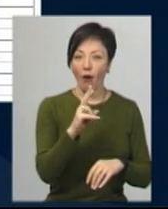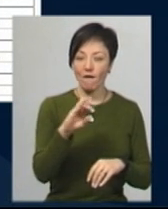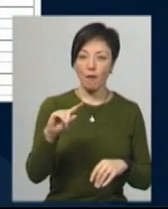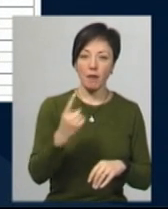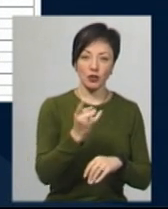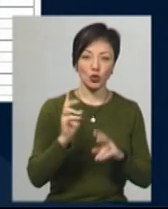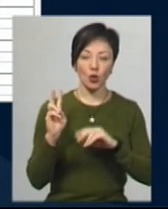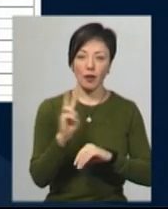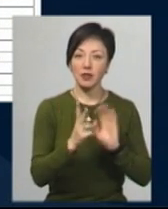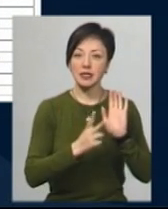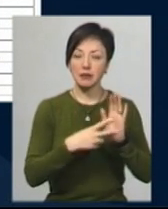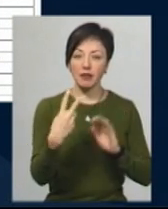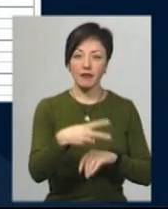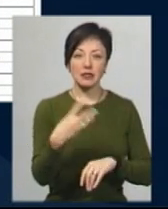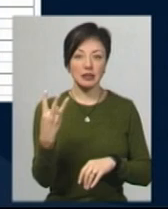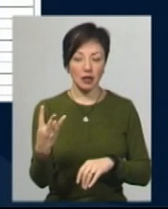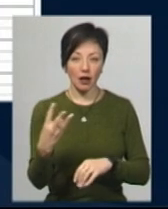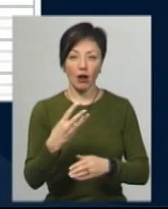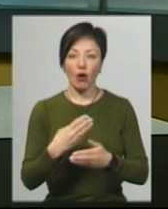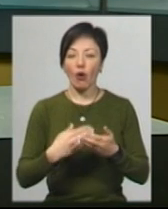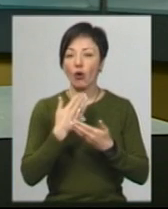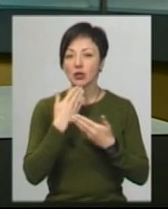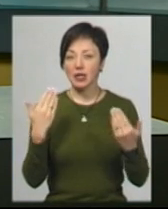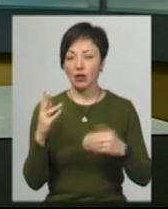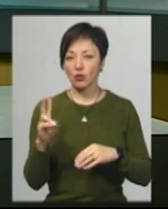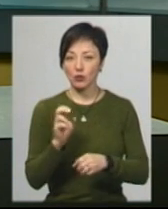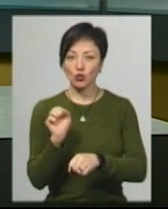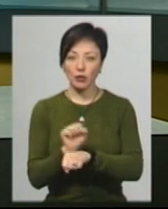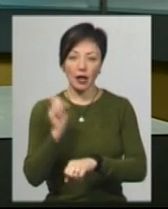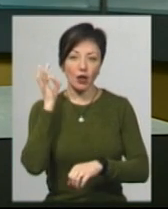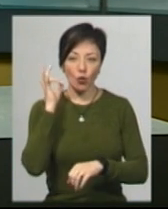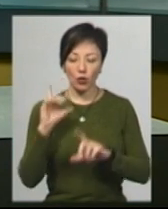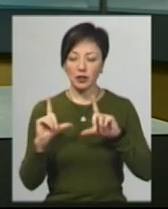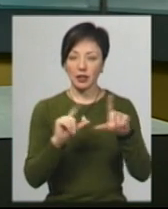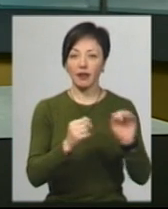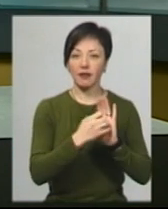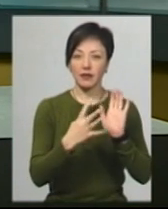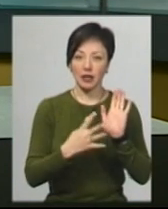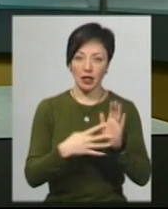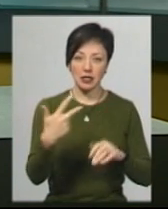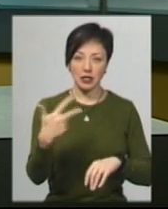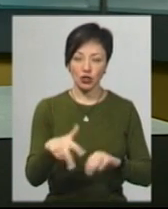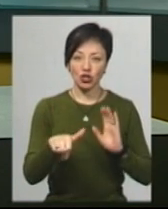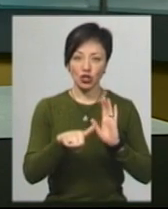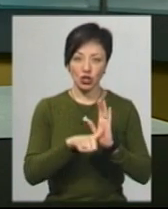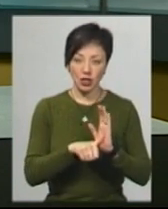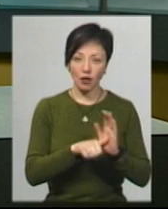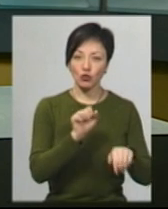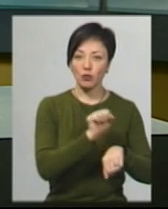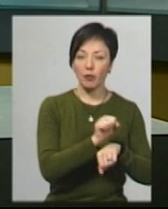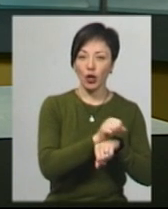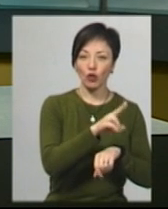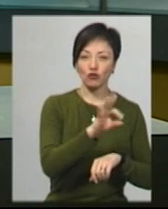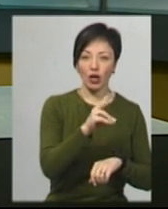тролейбус виїжджатиме о 7.23. Останній тролейбус від зупинки «Катіон» відправлятиметься о 19.36, від зупинки